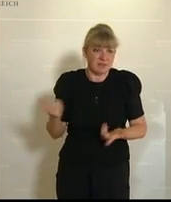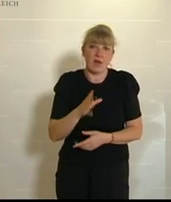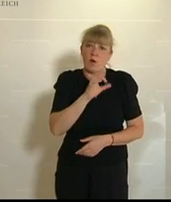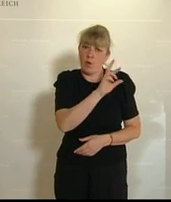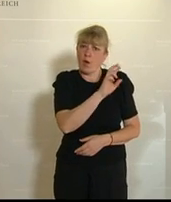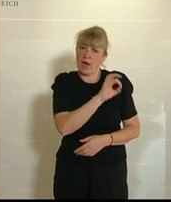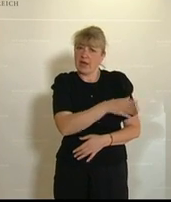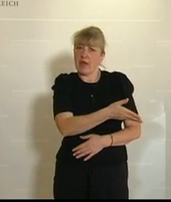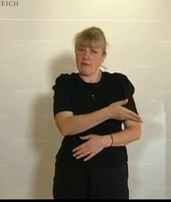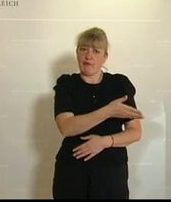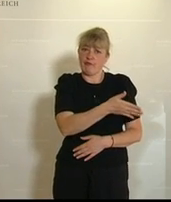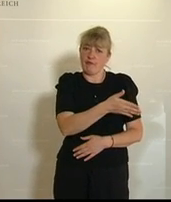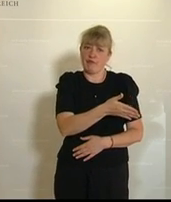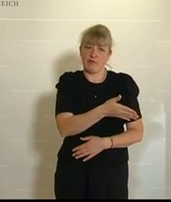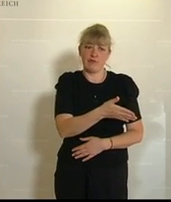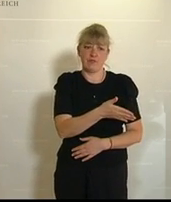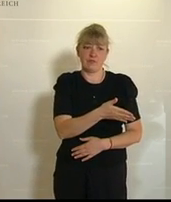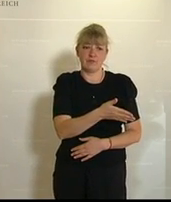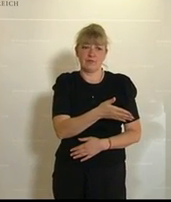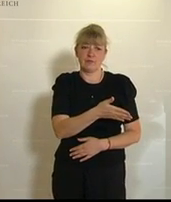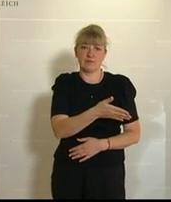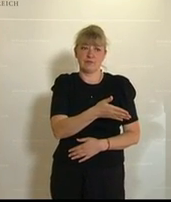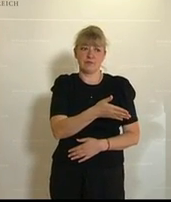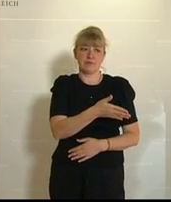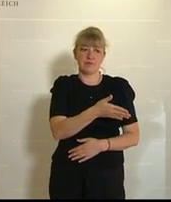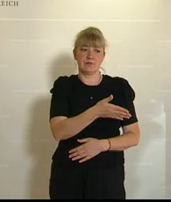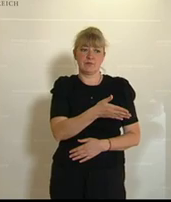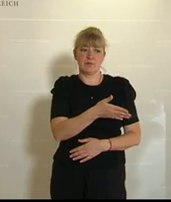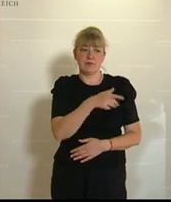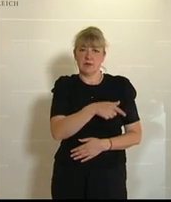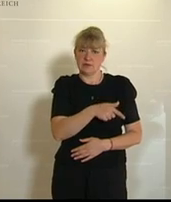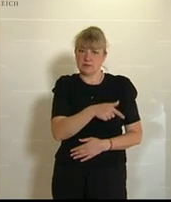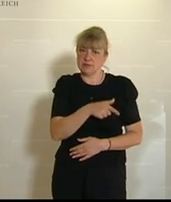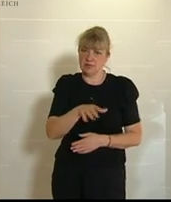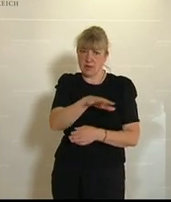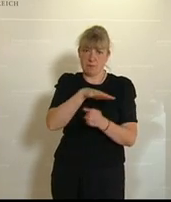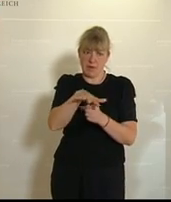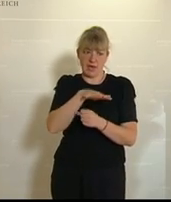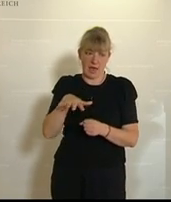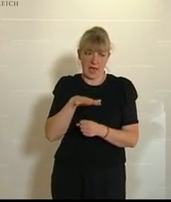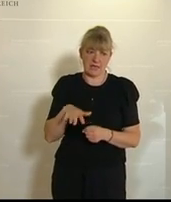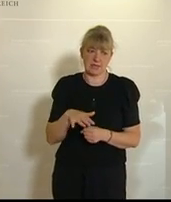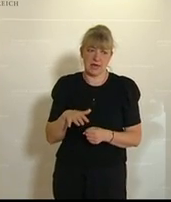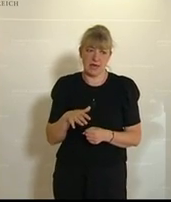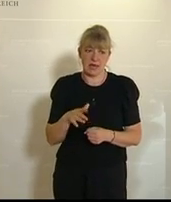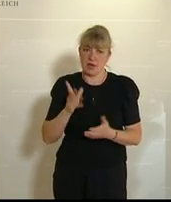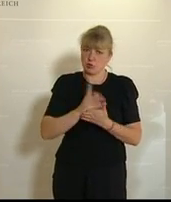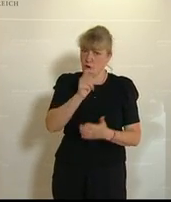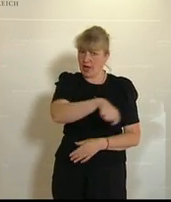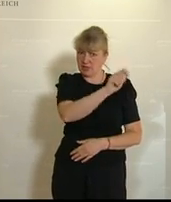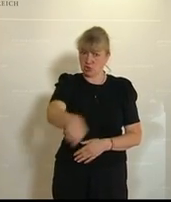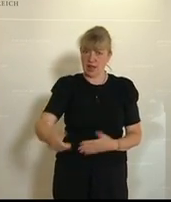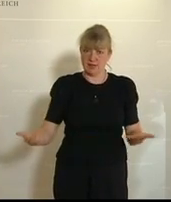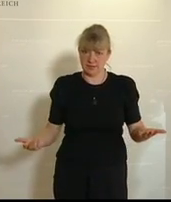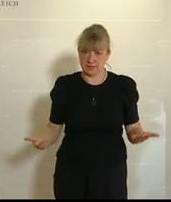ORF diese Segmente eben diese Segmente eingestellt hat.